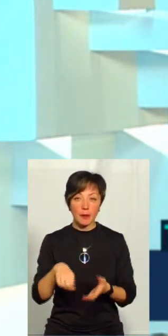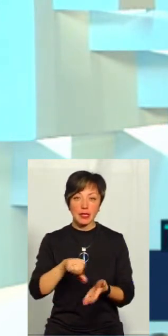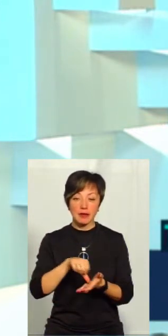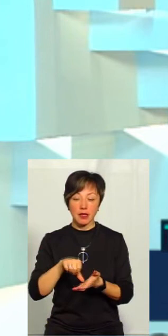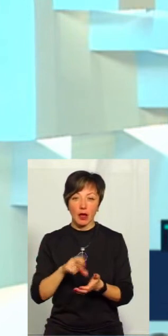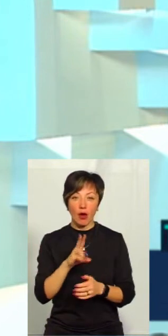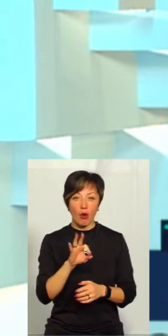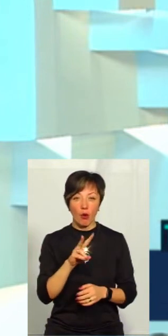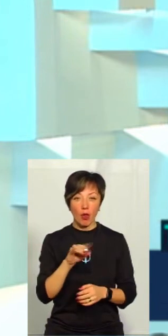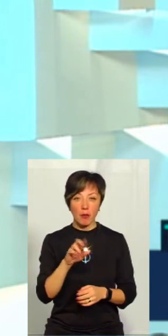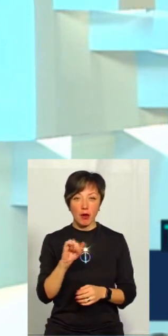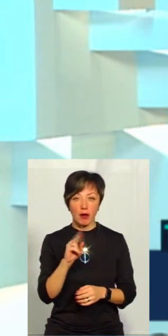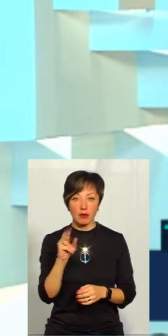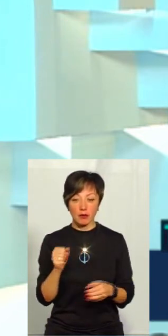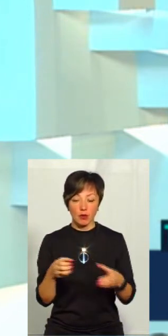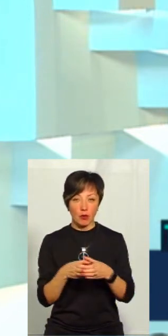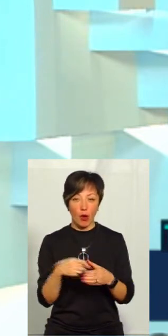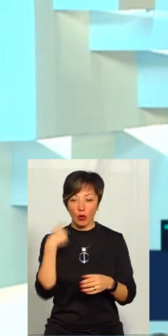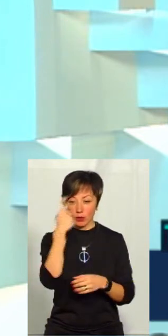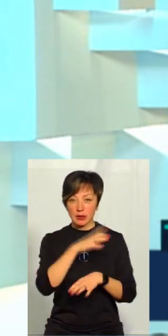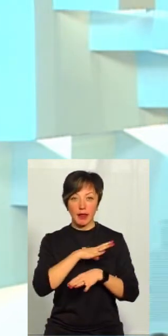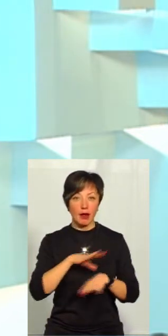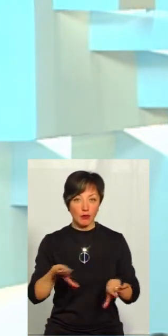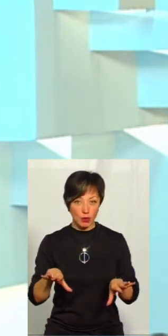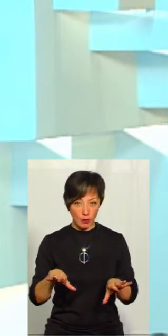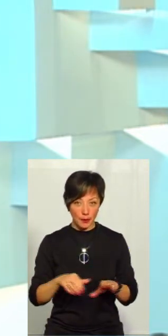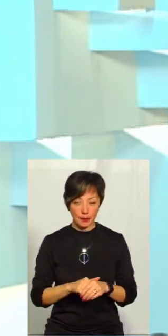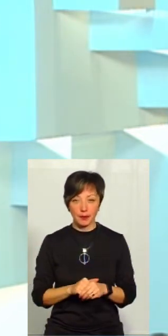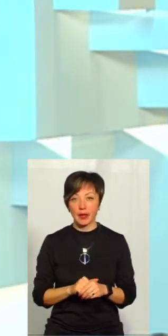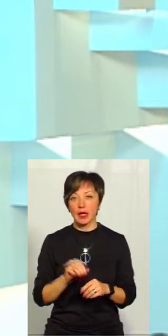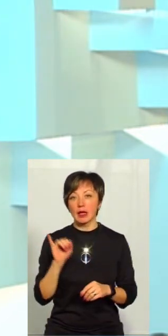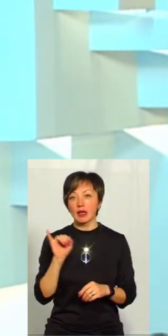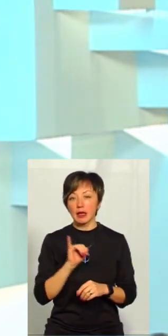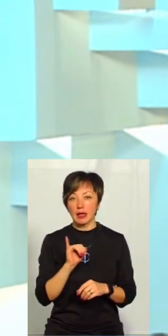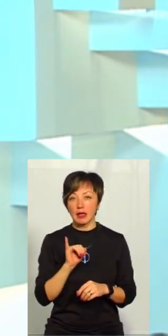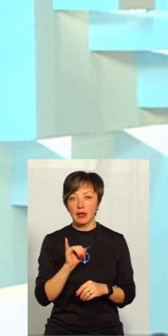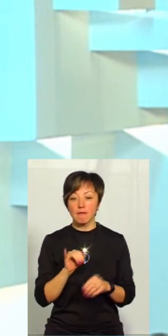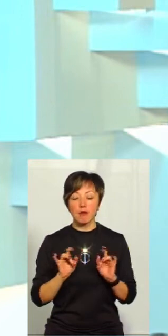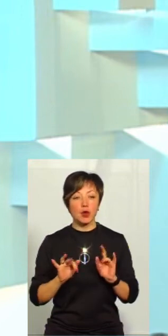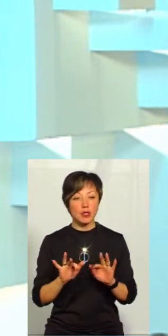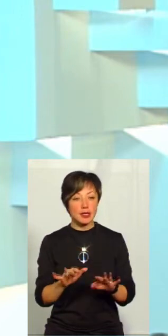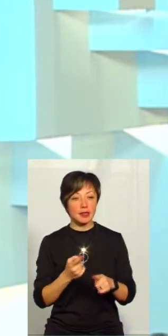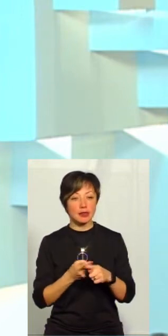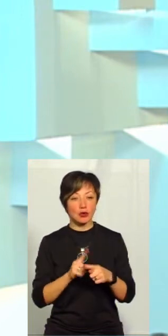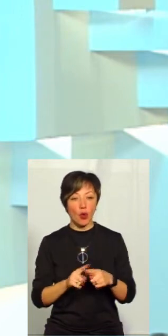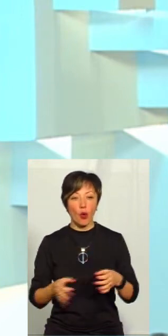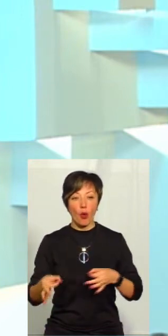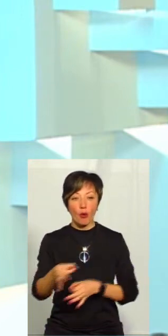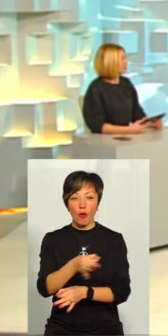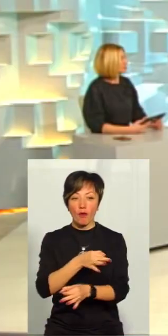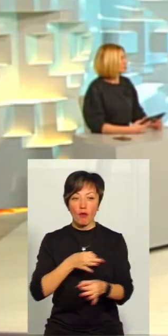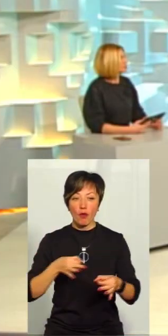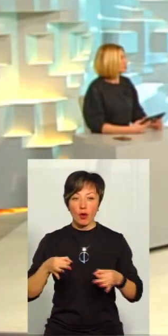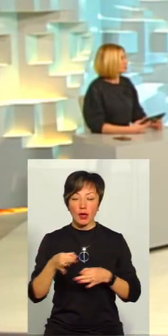представників Колобаєвської громади особисто не було. І от я ж кажу, в процесі оцього обговорення